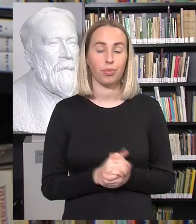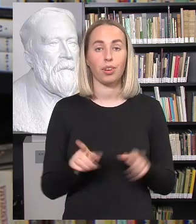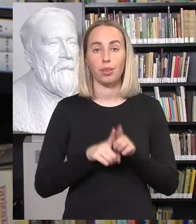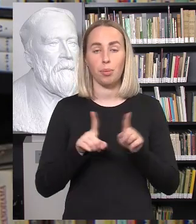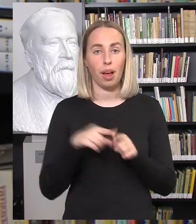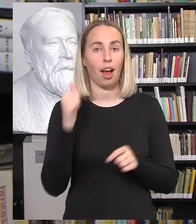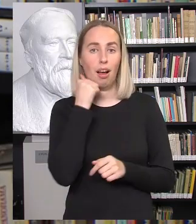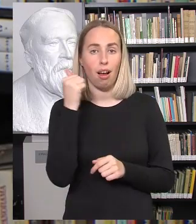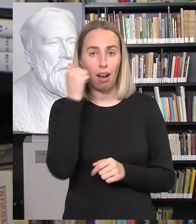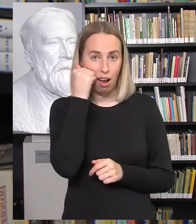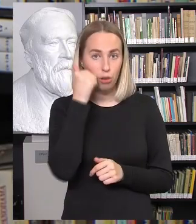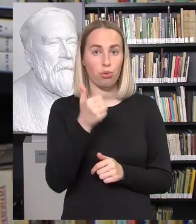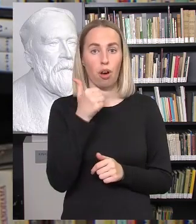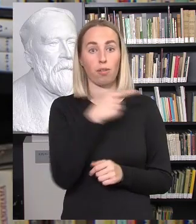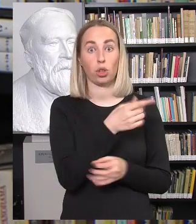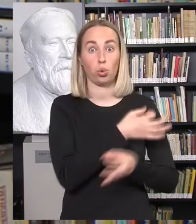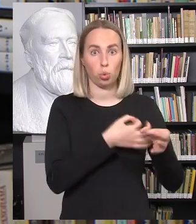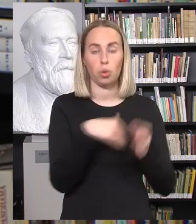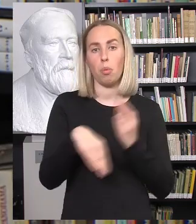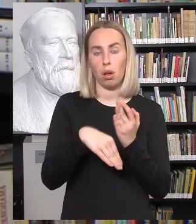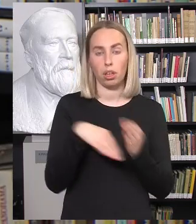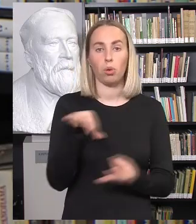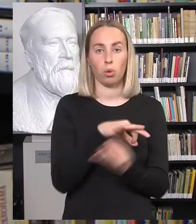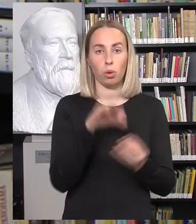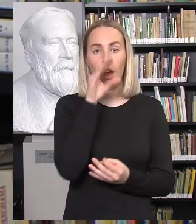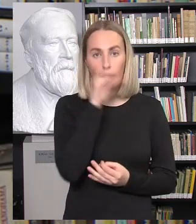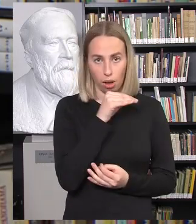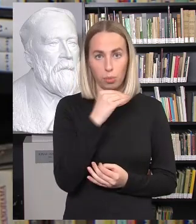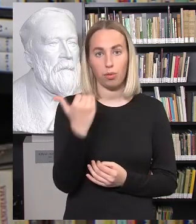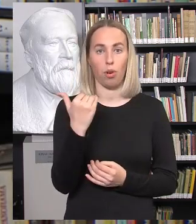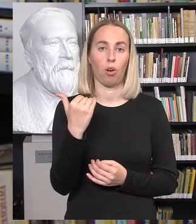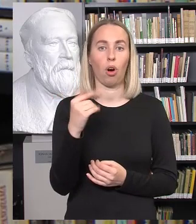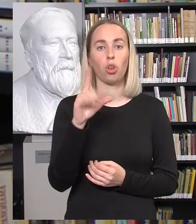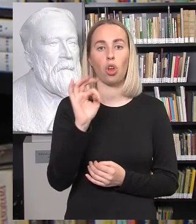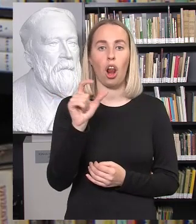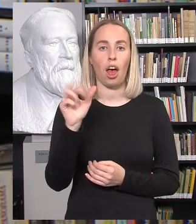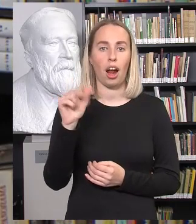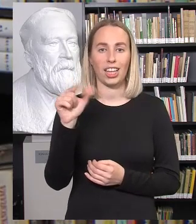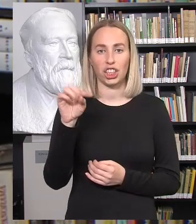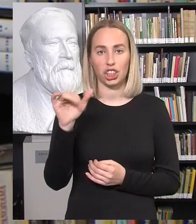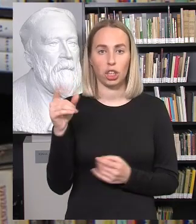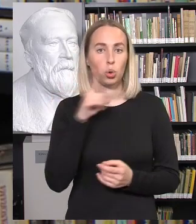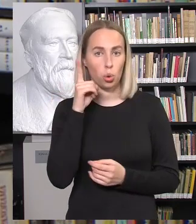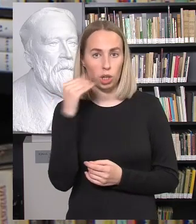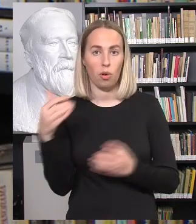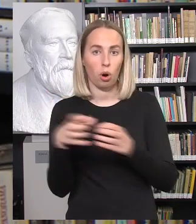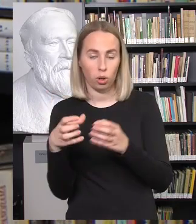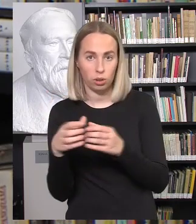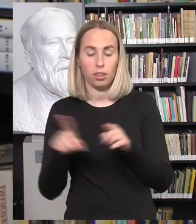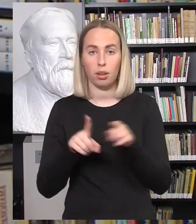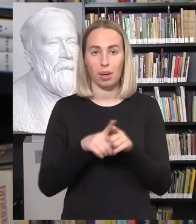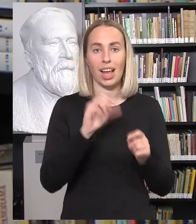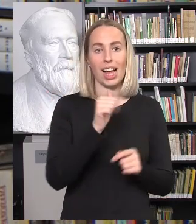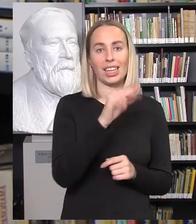už pagalbą organizuojančią diskusiją taip pat tenka tolerantiško jaunimo asociacijai ir iešai įstaigai anteliteram.